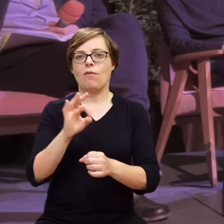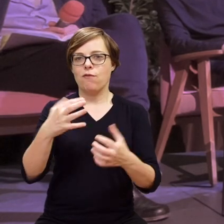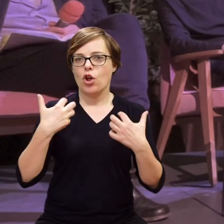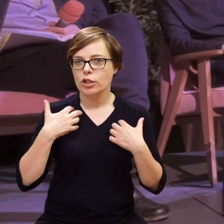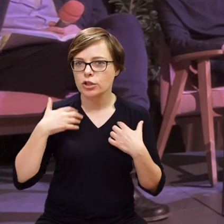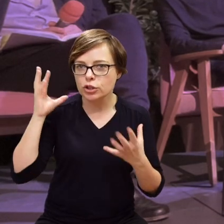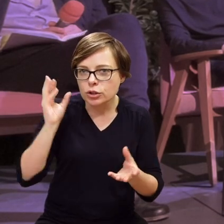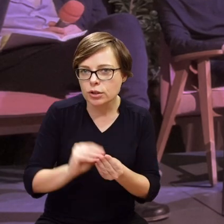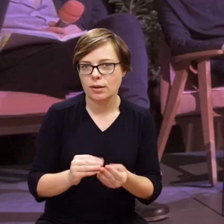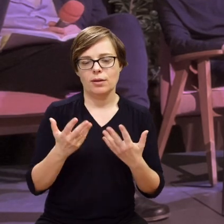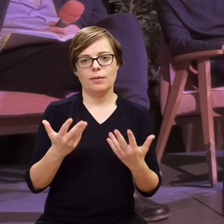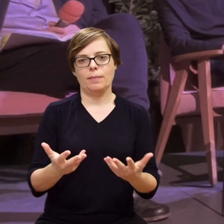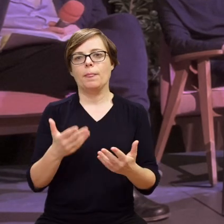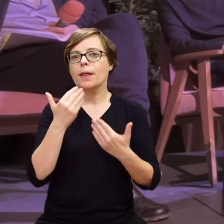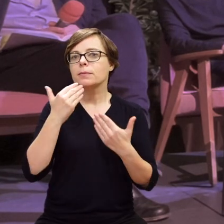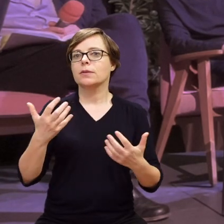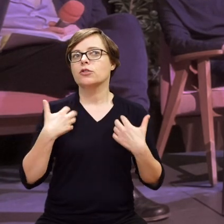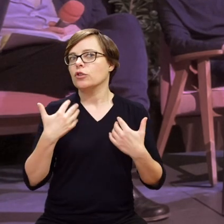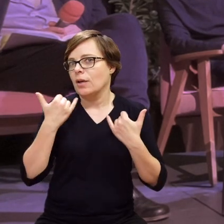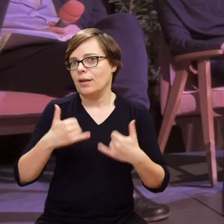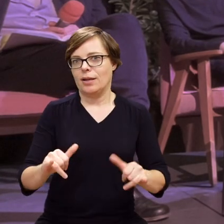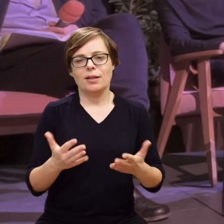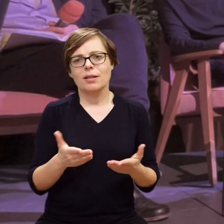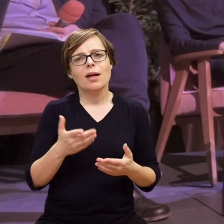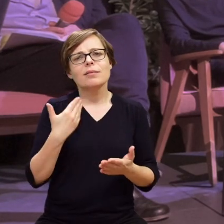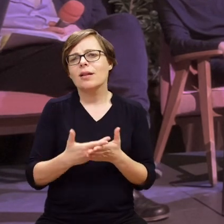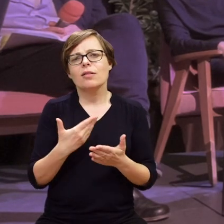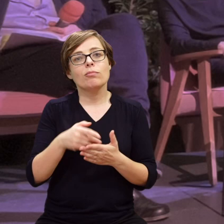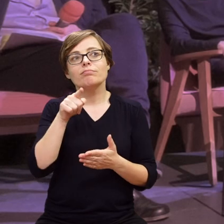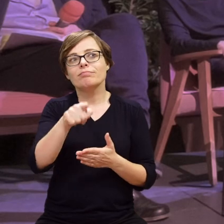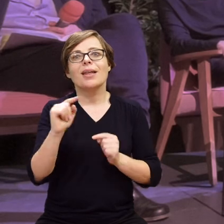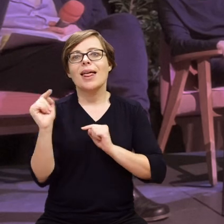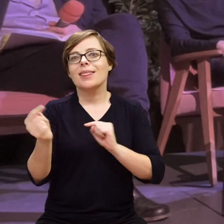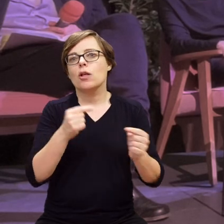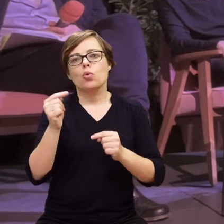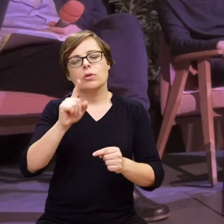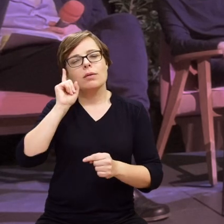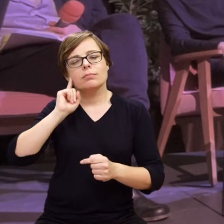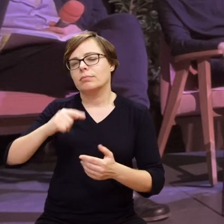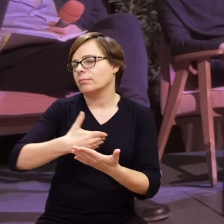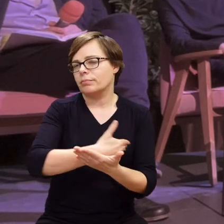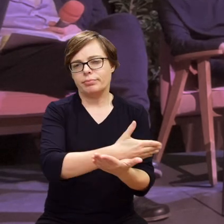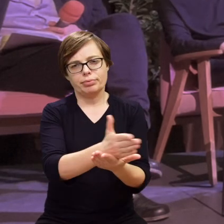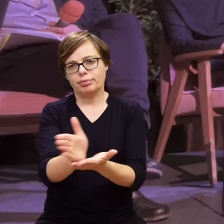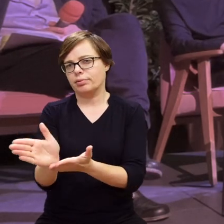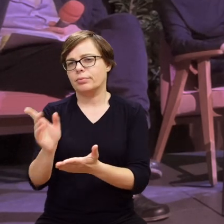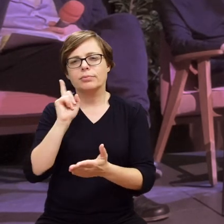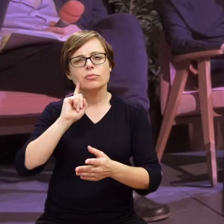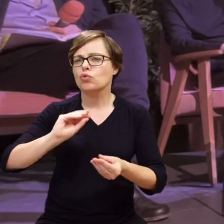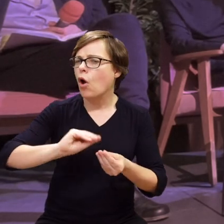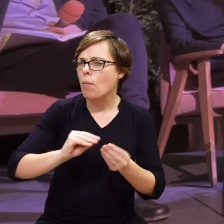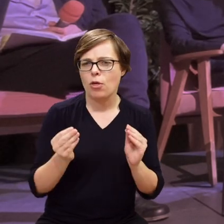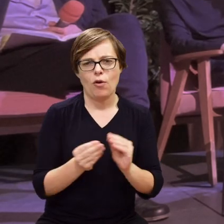dzięki temu funkcjonują inaczej. Więc to jest bardzo, bardzo skomplikowana dyskusja, bardzo trudna.